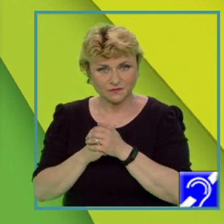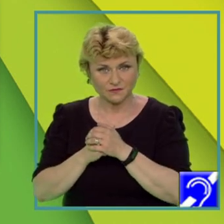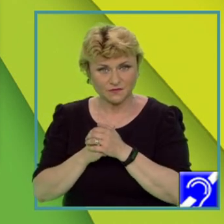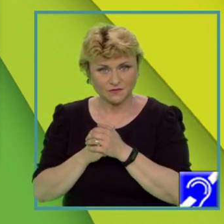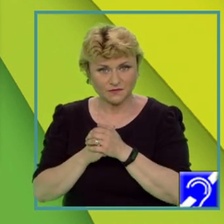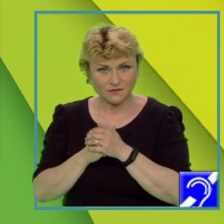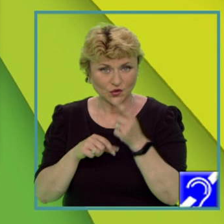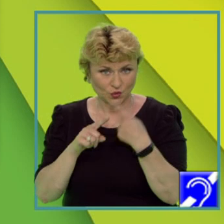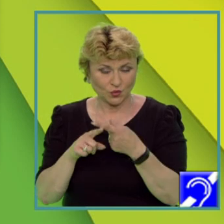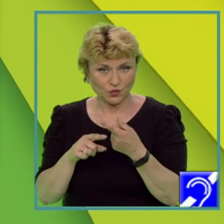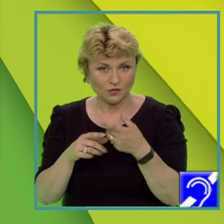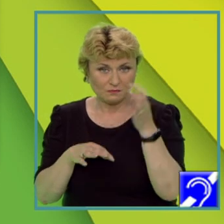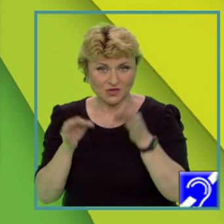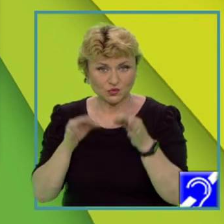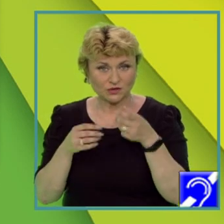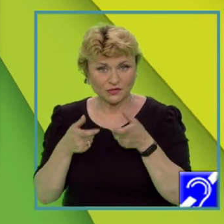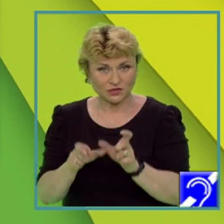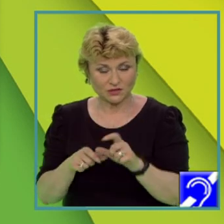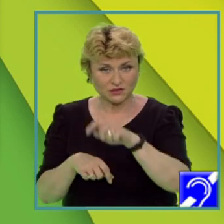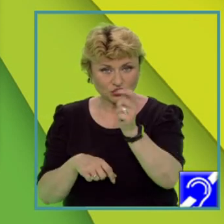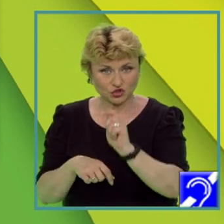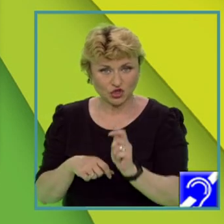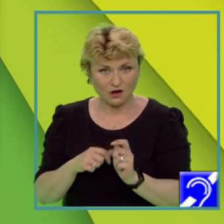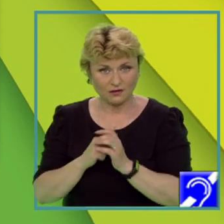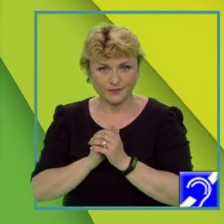cu măsuri de protecție socială.